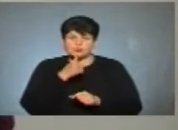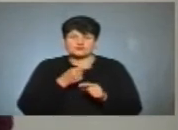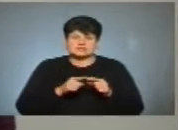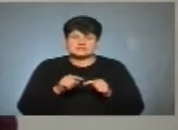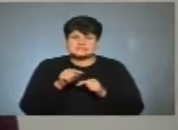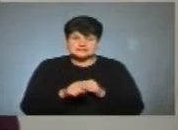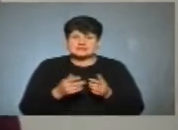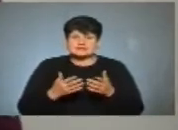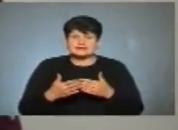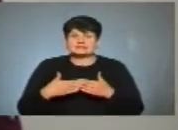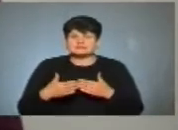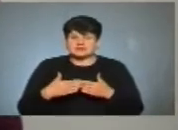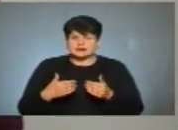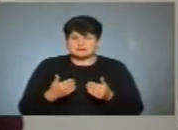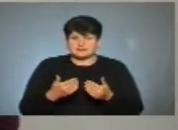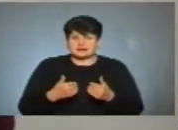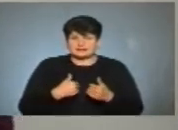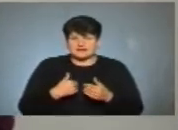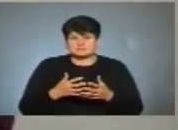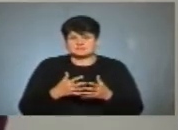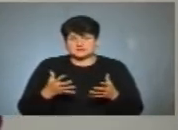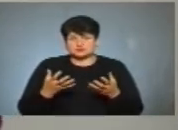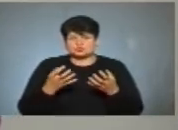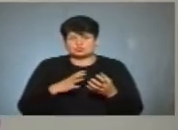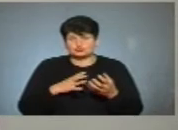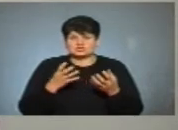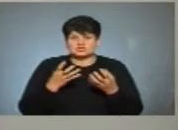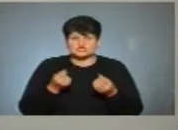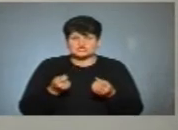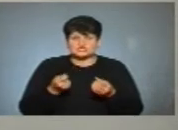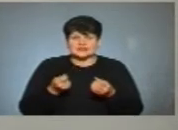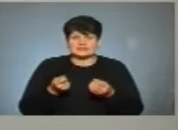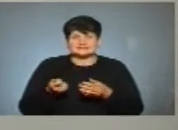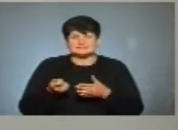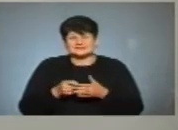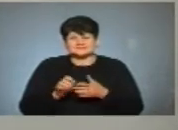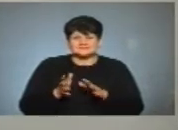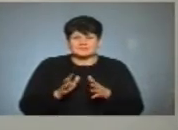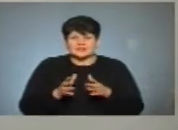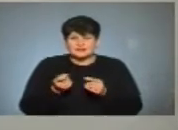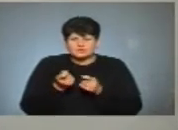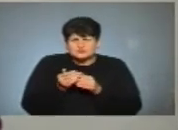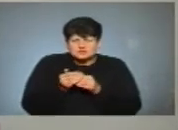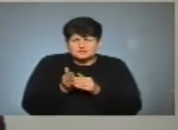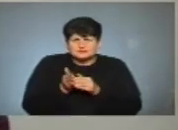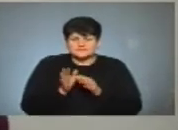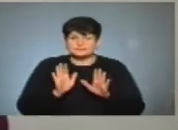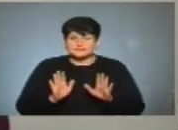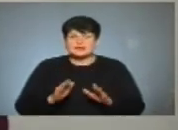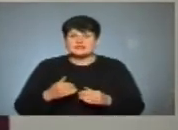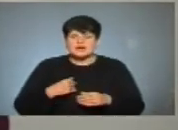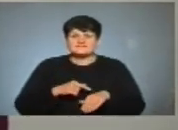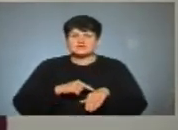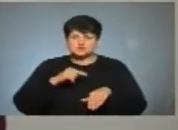але все ж таки двері перед нами здебільшого були ще, скажімо так, незачинені міцно, але лише трішечки привідкриті. І я